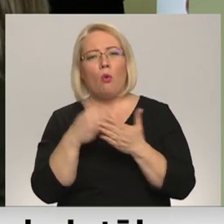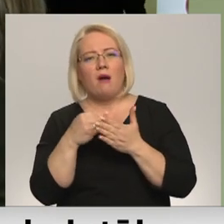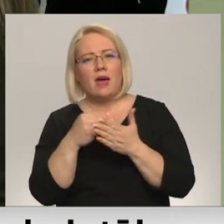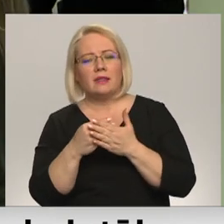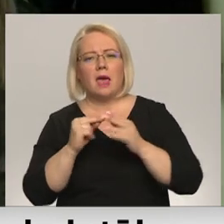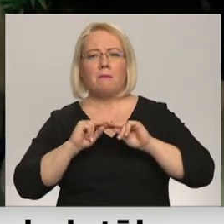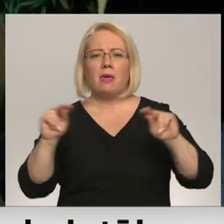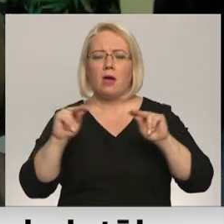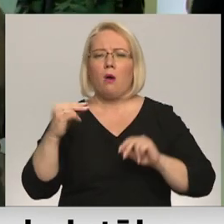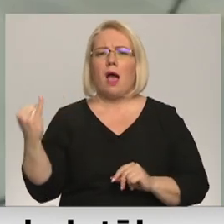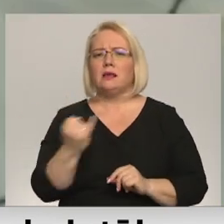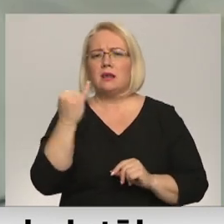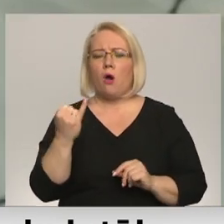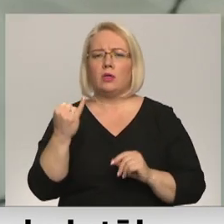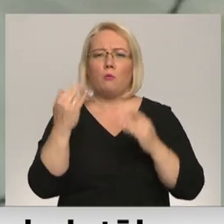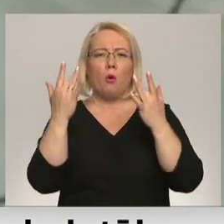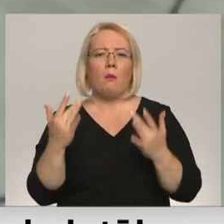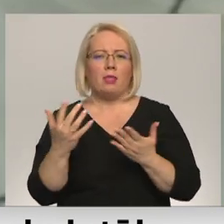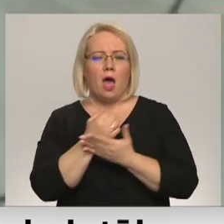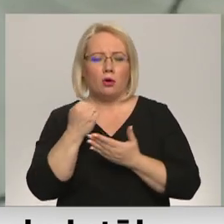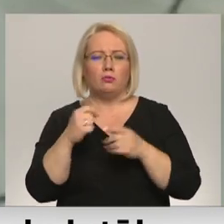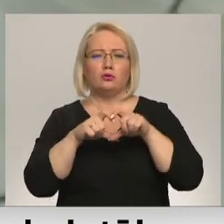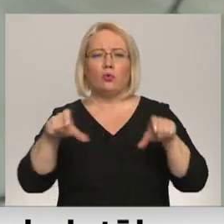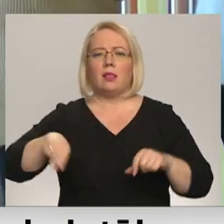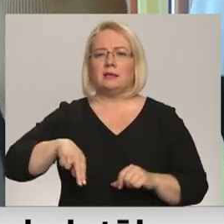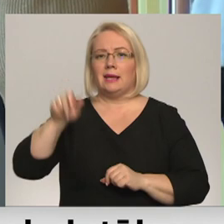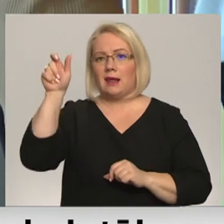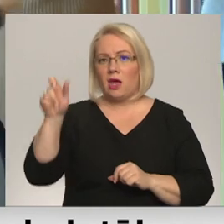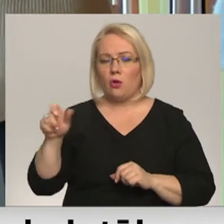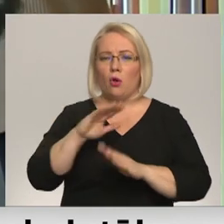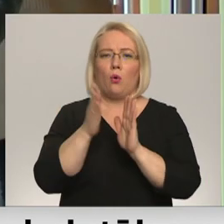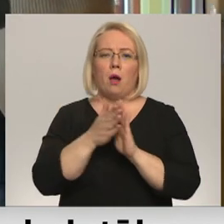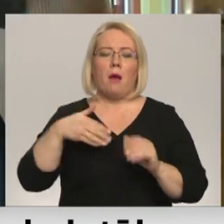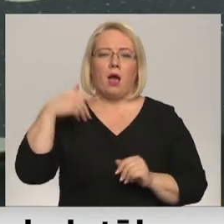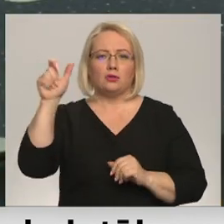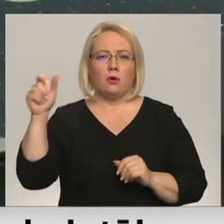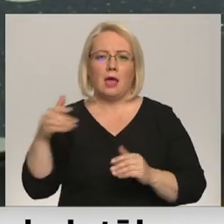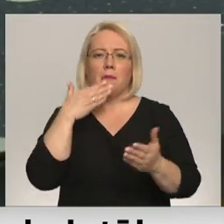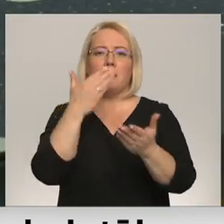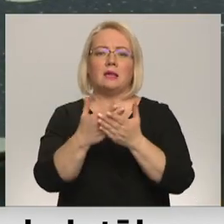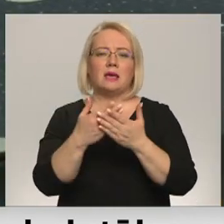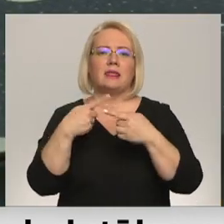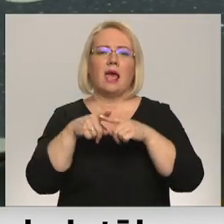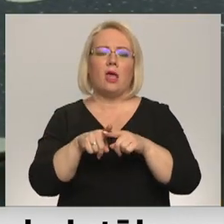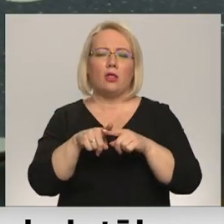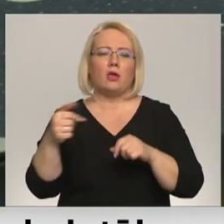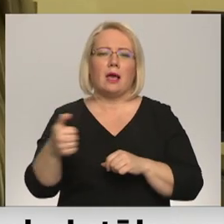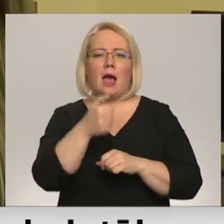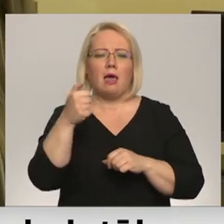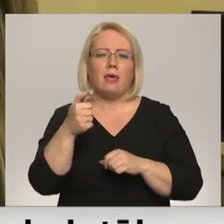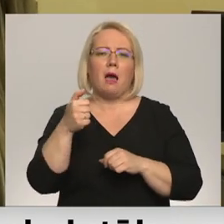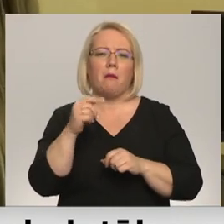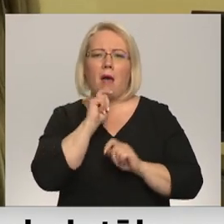pedagogā izrautību un panākumu skolas direktore kopā ar skolēniem, viņu pieteica Latvijas tehnologiju gada balvai Platīna Pele.